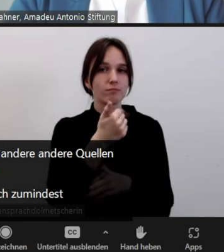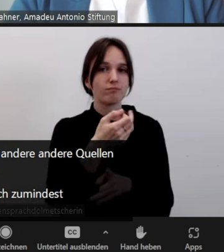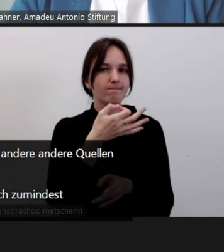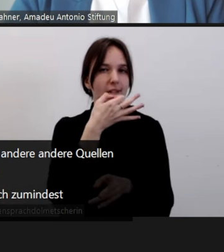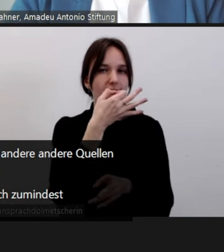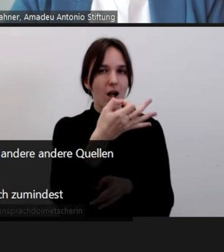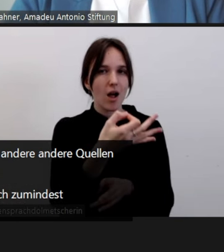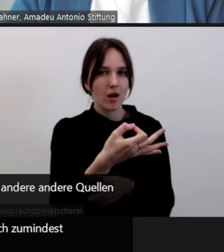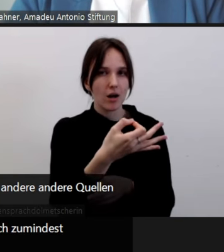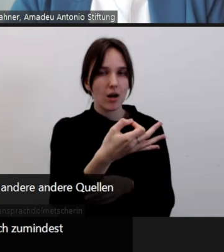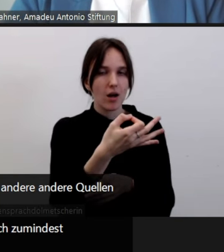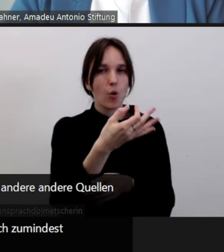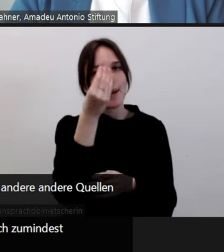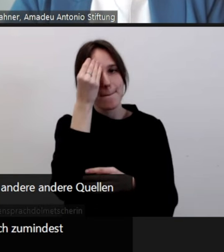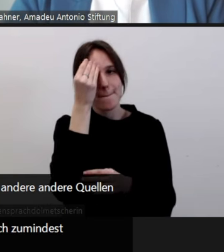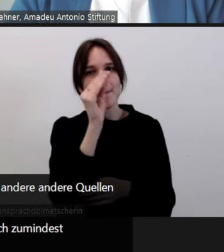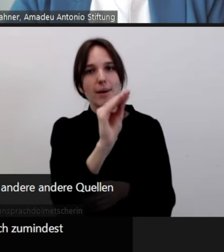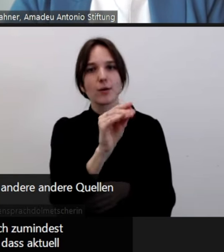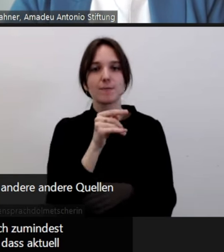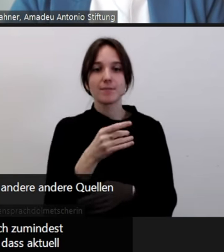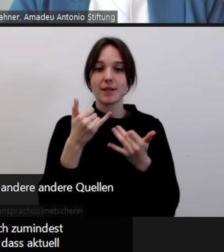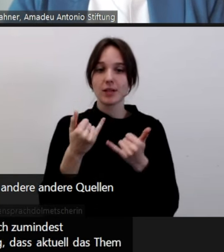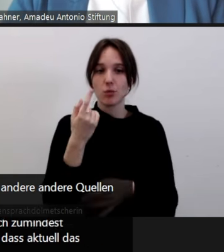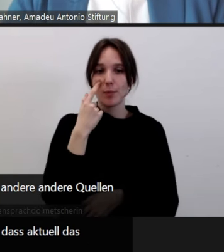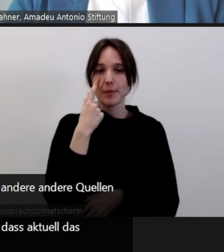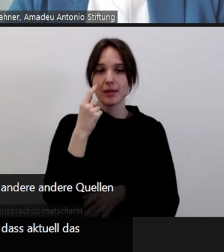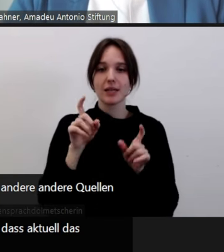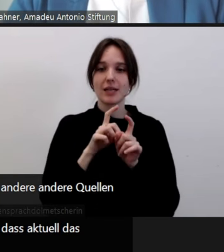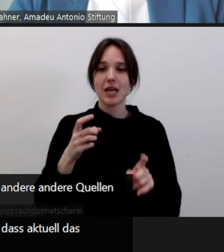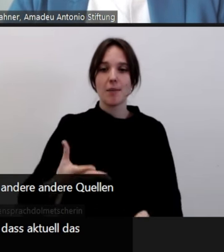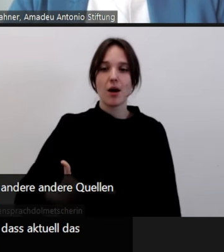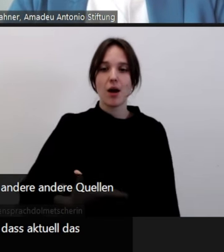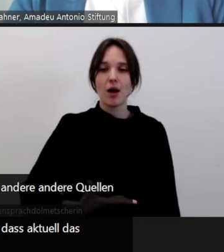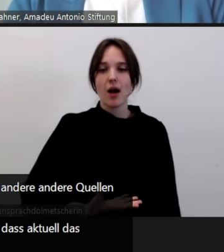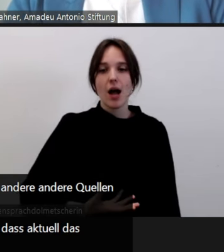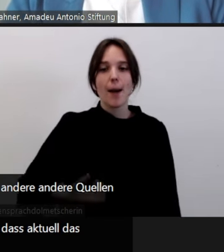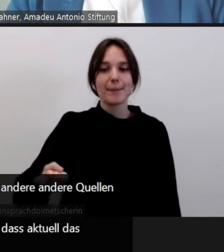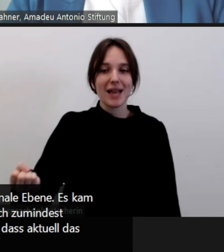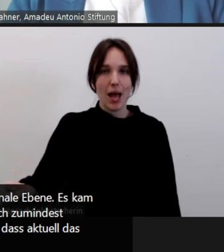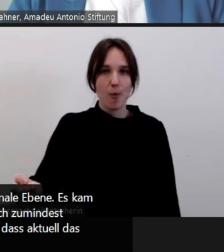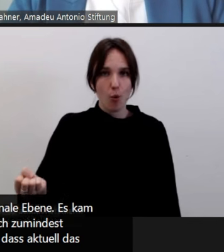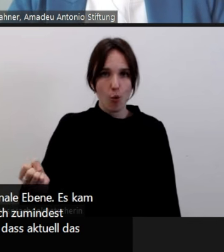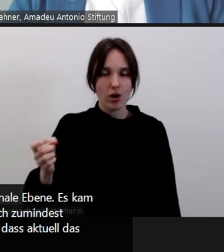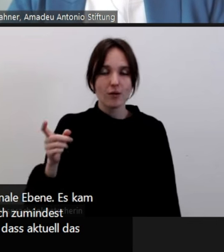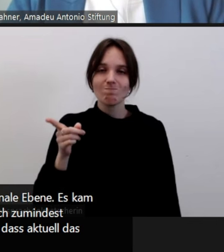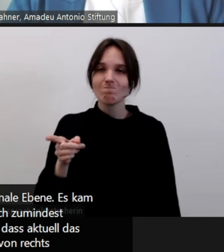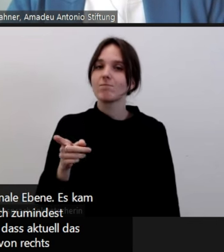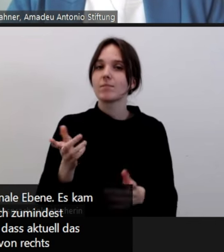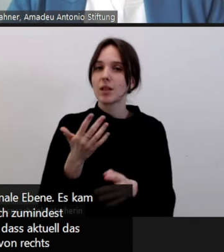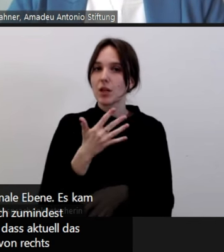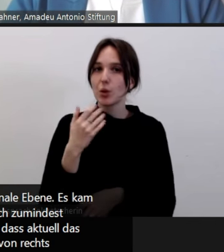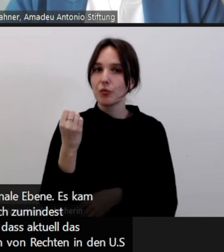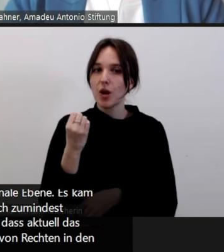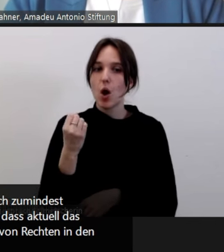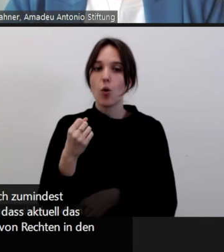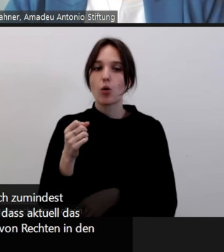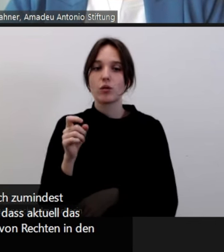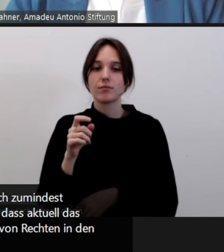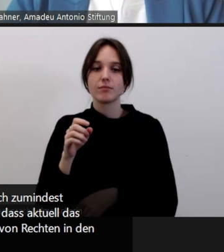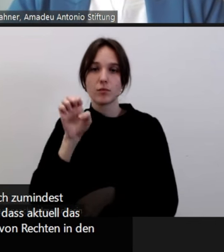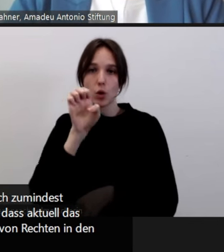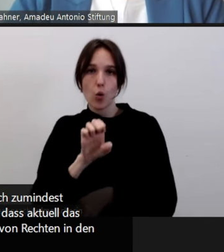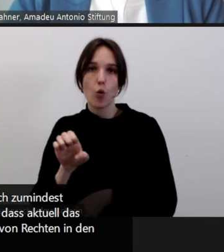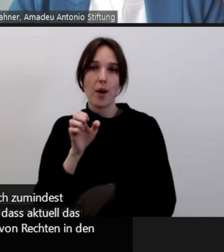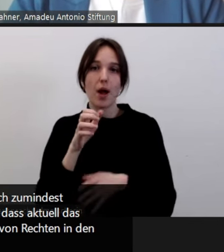Frage oder die Anmerkung, dass aktuell das Thema Abtreibung ja stark politisiert wird und auch von Rechten in den USA und Europa